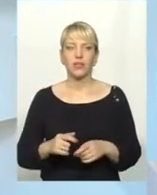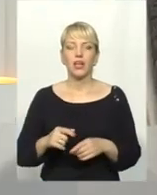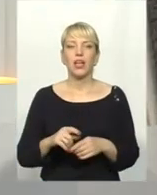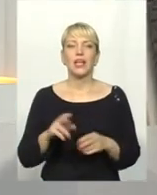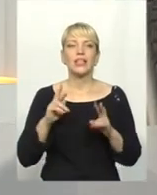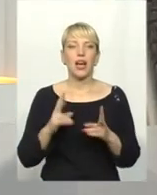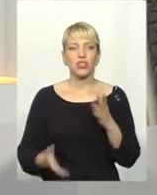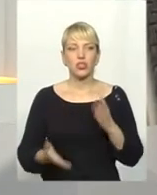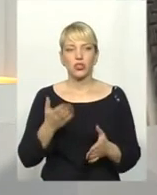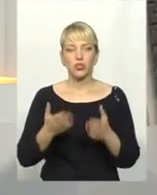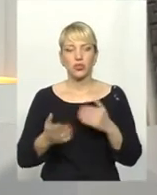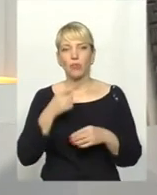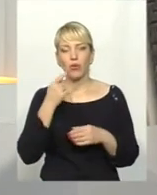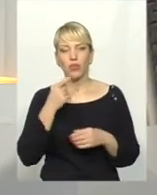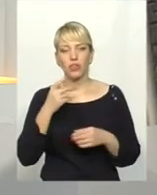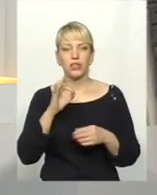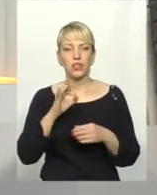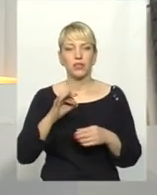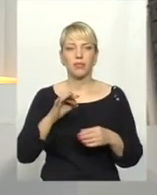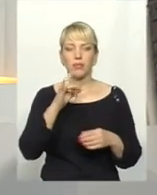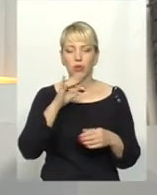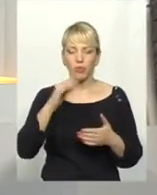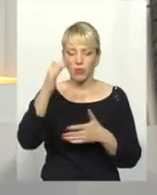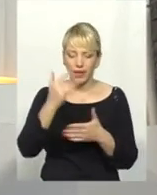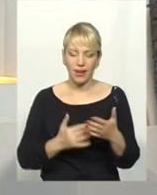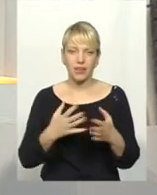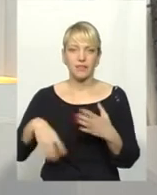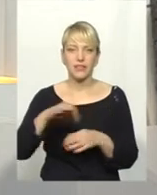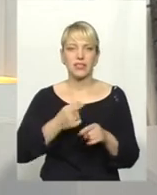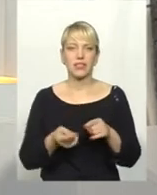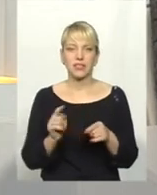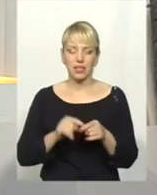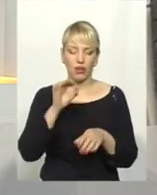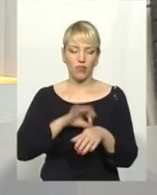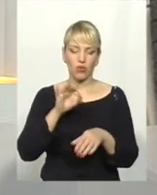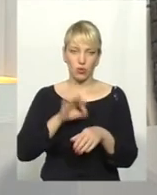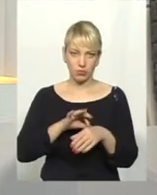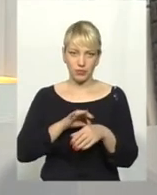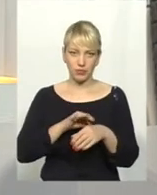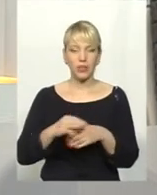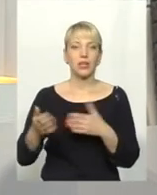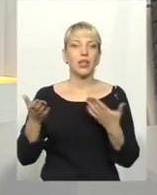якщо поглянути на переліку цих всіх хвороб, які,